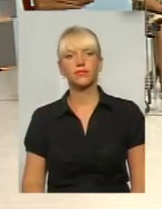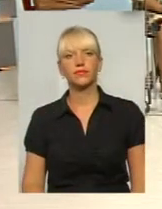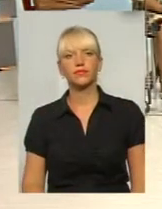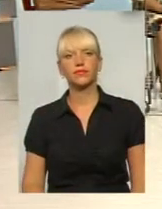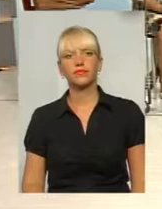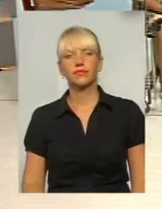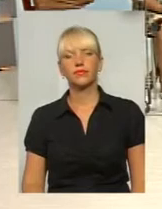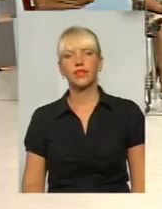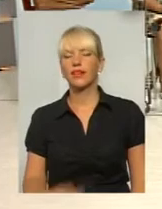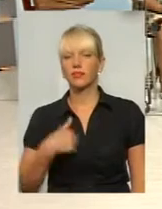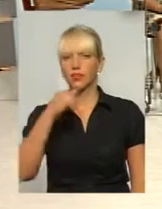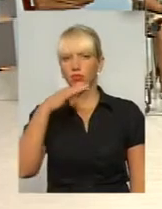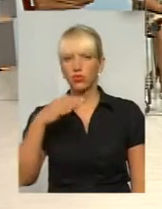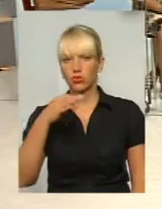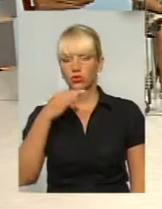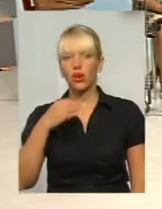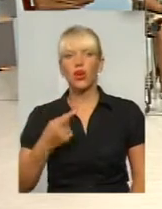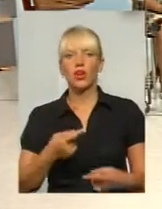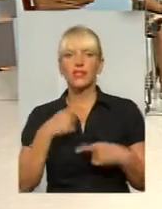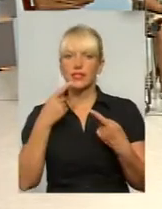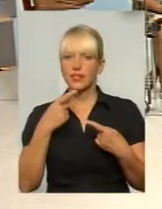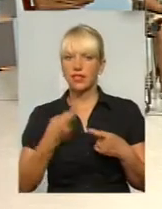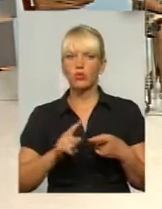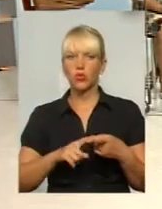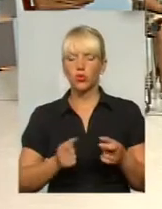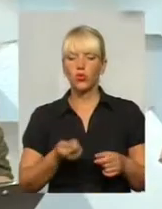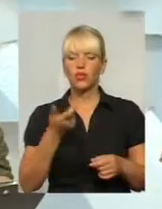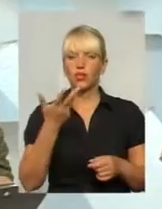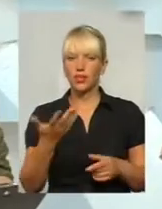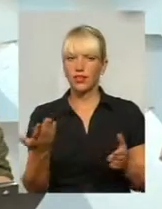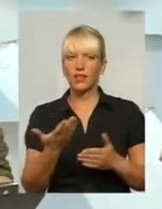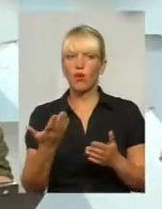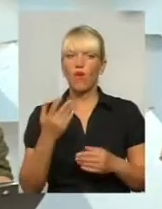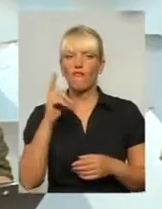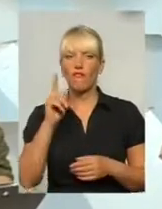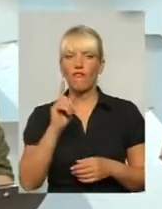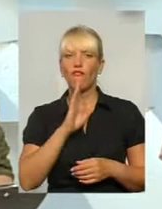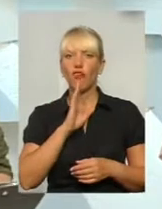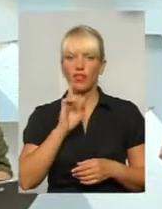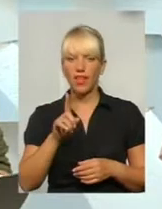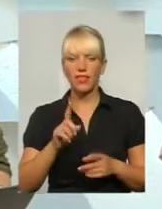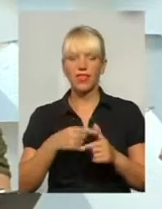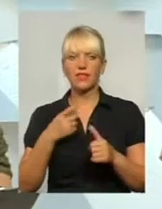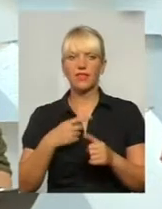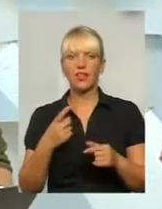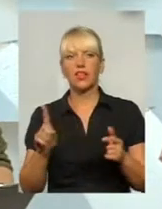Ну, я не можу сказати про ту кількість, яку вона назвала чи дійсно вона може бути,